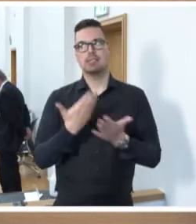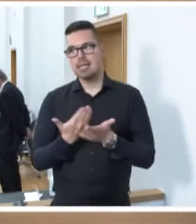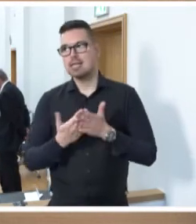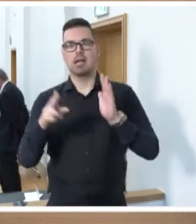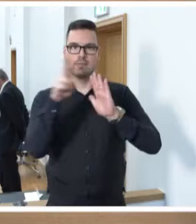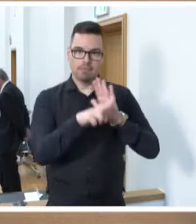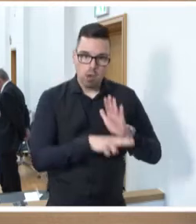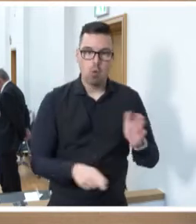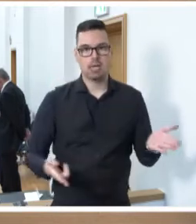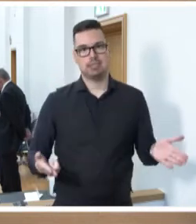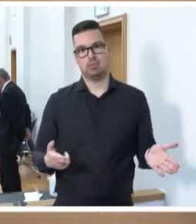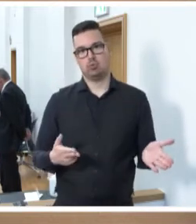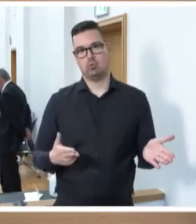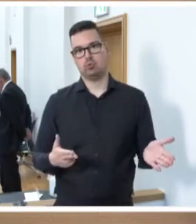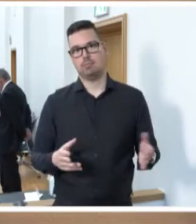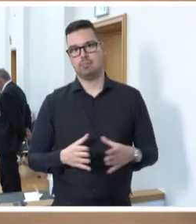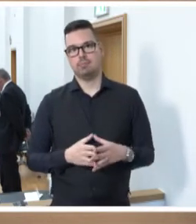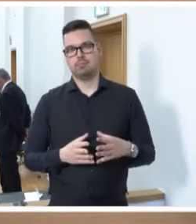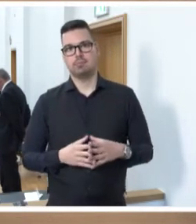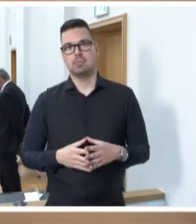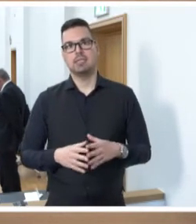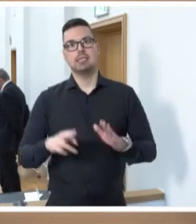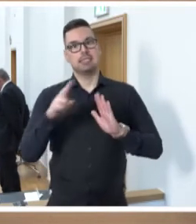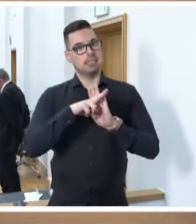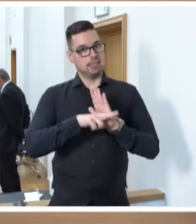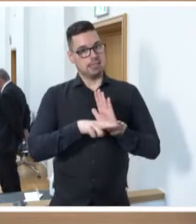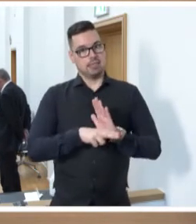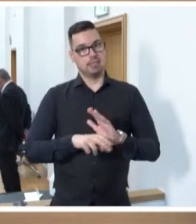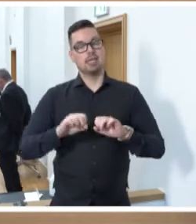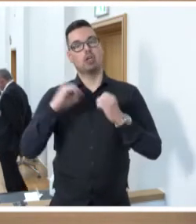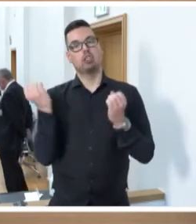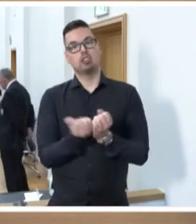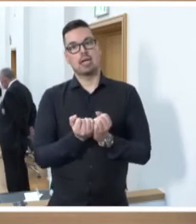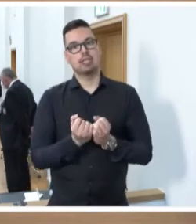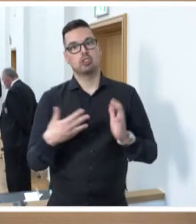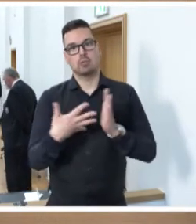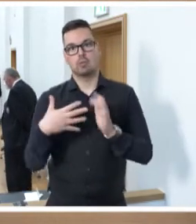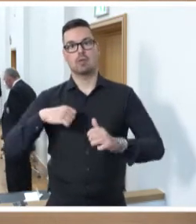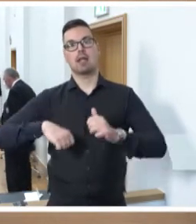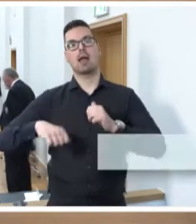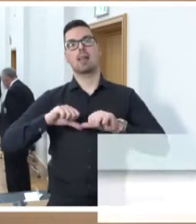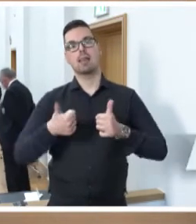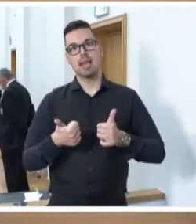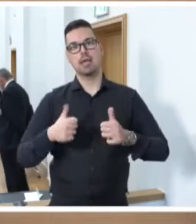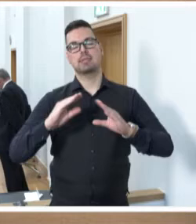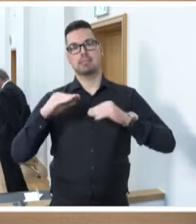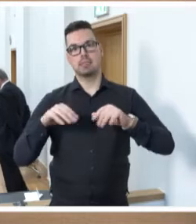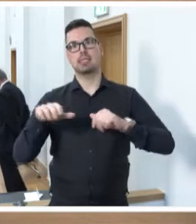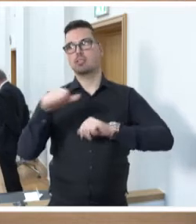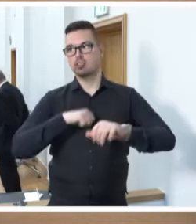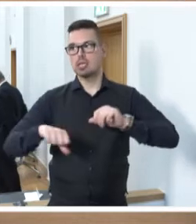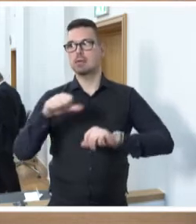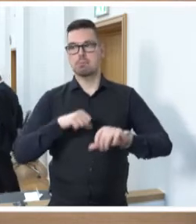Verordnung bereits in Kraft war. Das Gesetz staatlich geprüfte Lebensmittelchemikerin und staatlich geprüfter